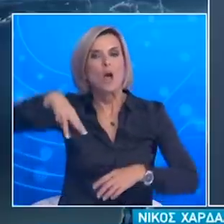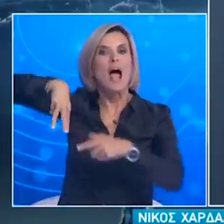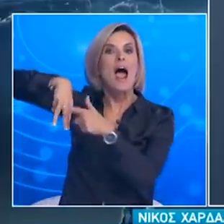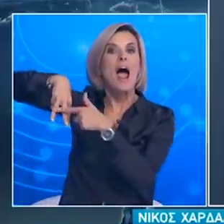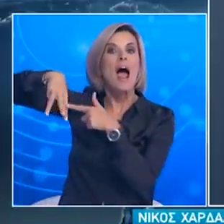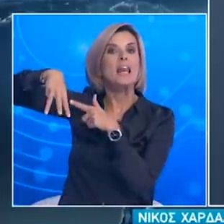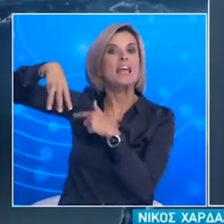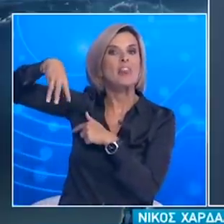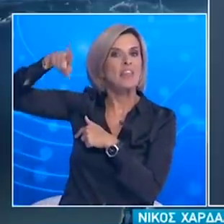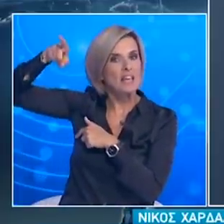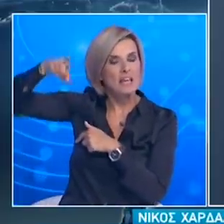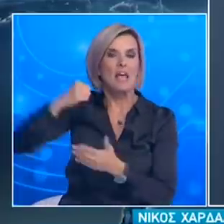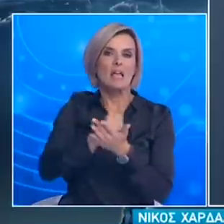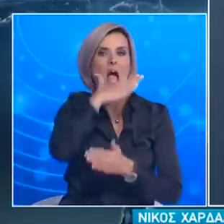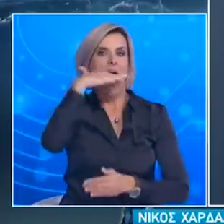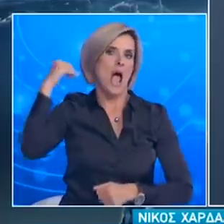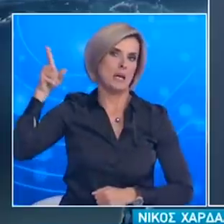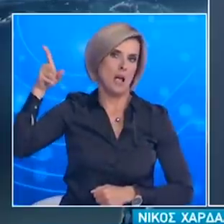και στην Περιφερειακή Ενότητα Χανίων